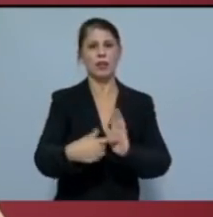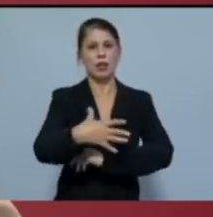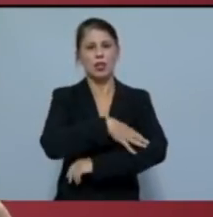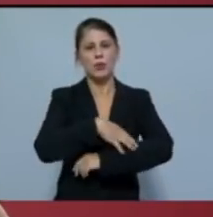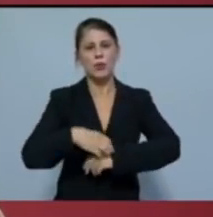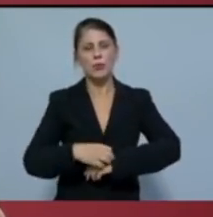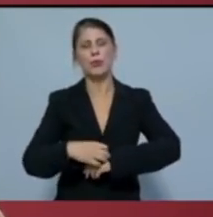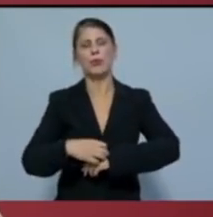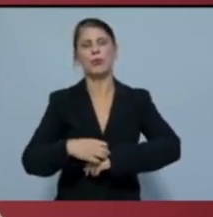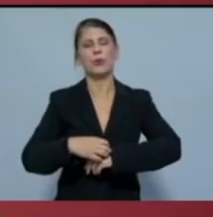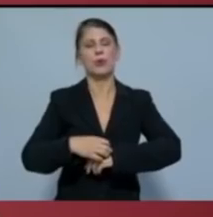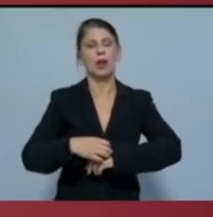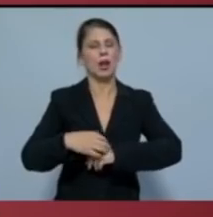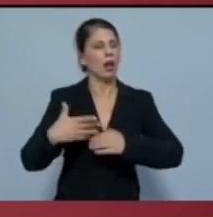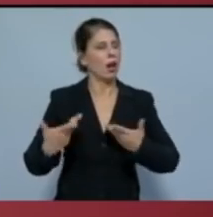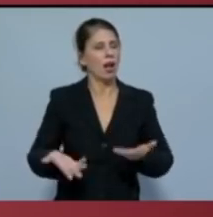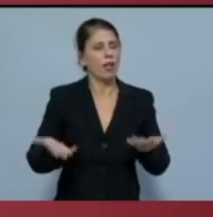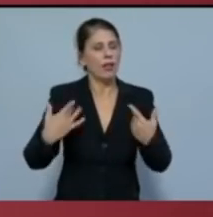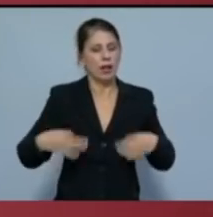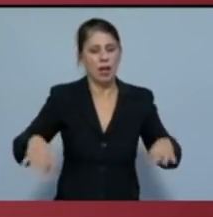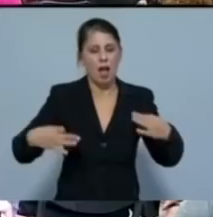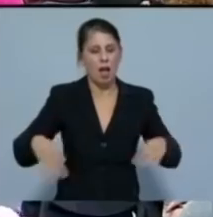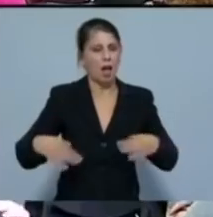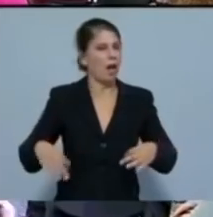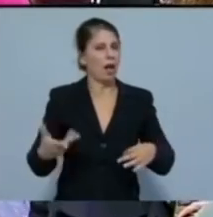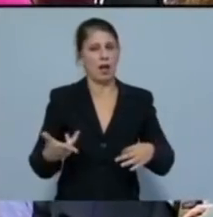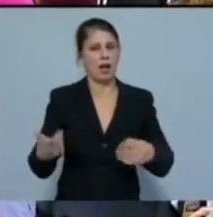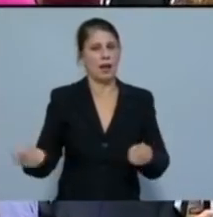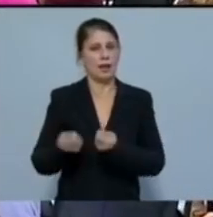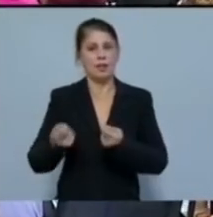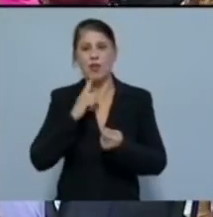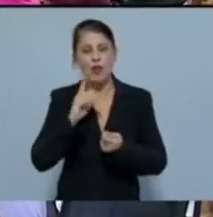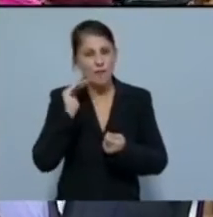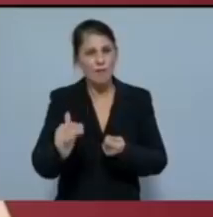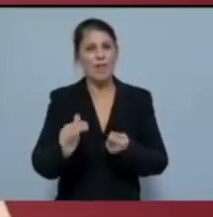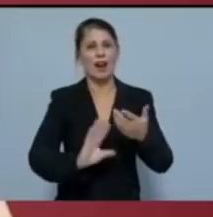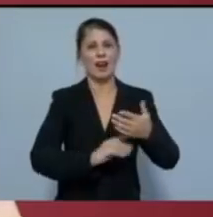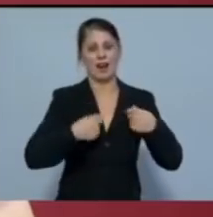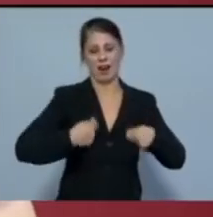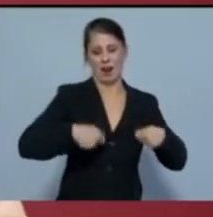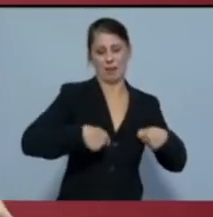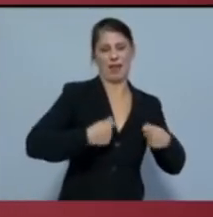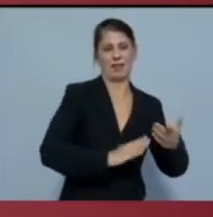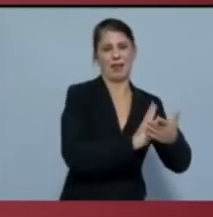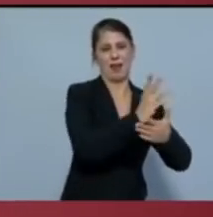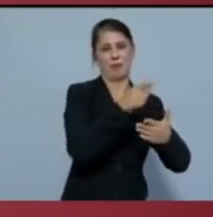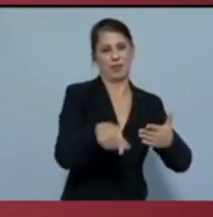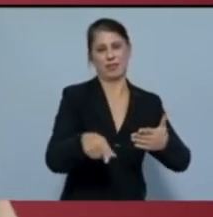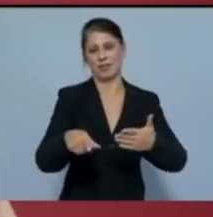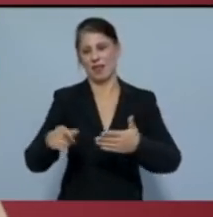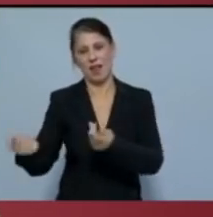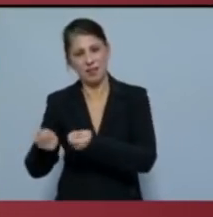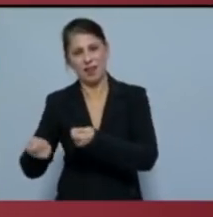εργατικής τάξης λόγω ακριβώς αυτής της ίδιας της καπιταλιστικής ανάπτυξης. Γι' αυτό και σήμερα,